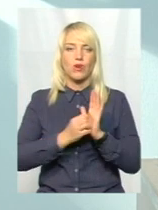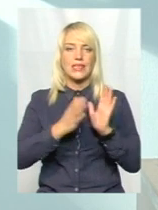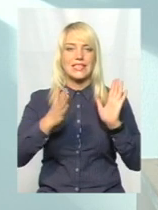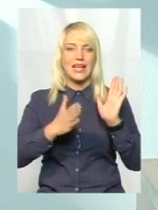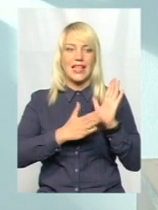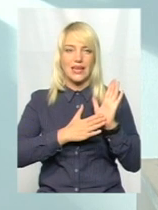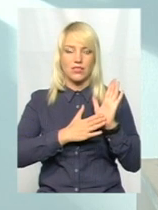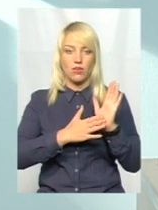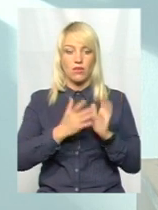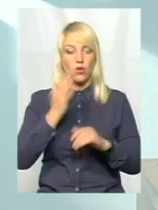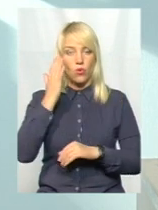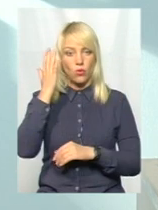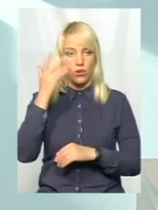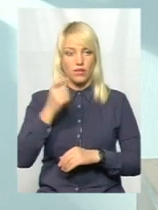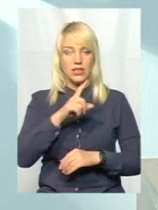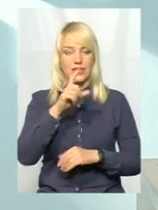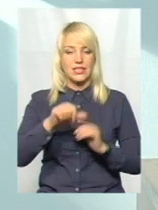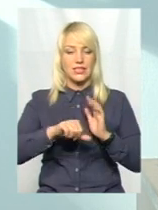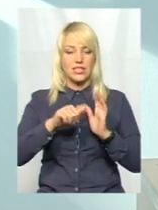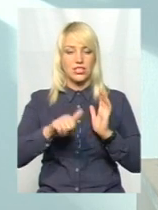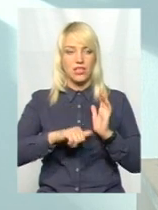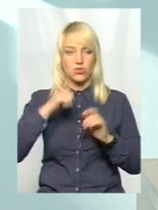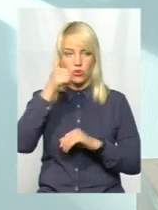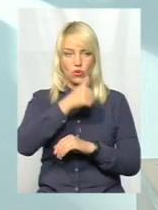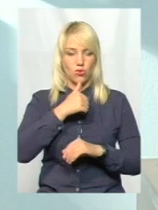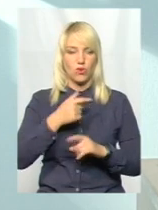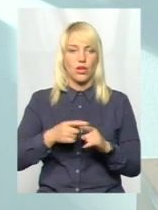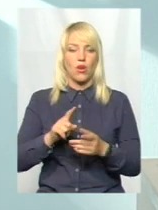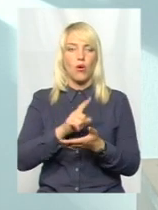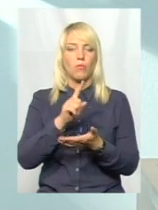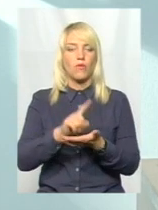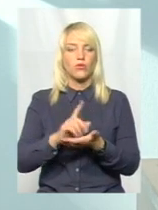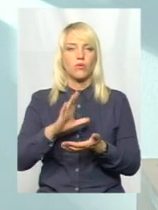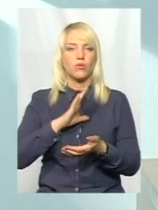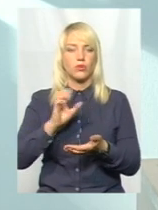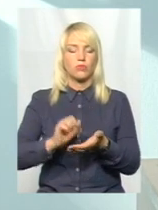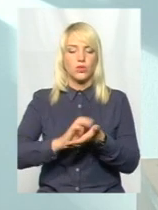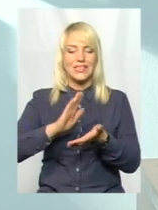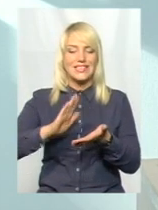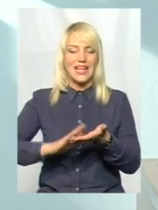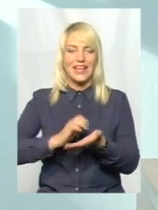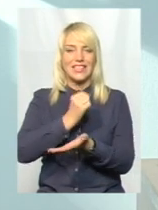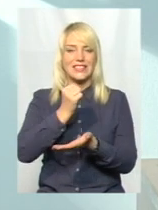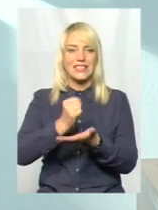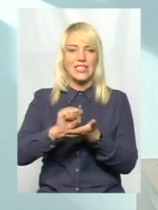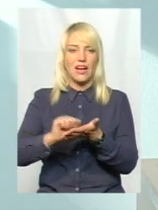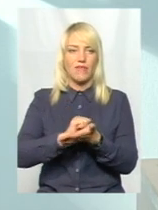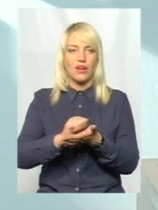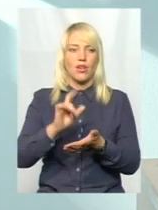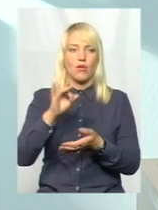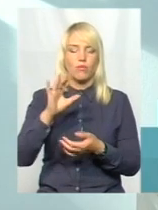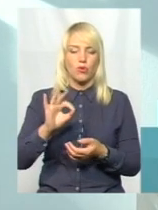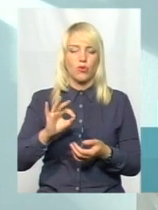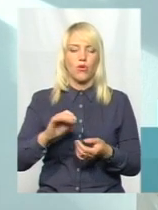Представляєте, ви собі уявіть, 16-го року діє норма закону щодо обов'язкової реєстрації закладів, які здійснюють виробництво обіг